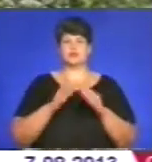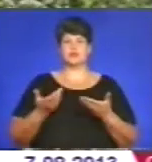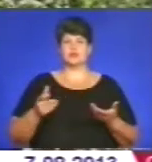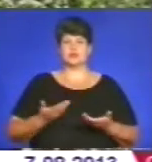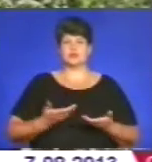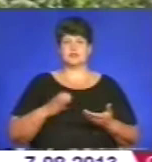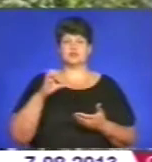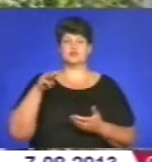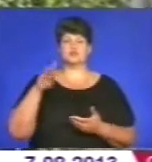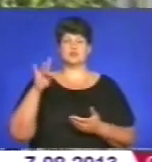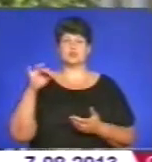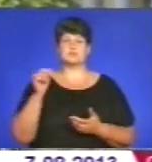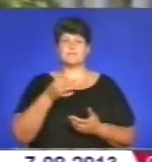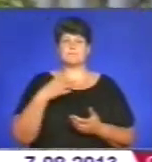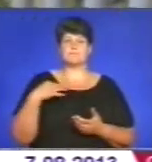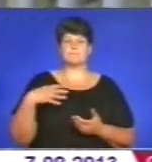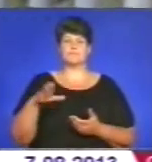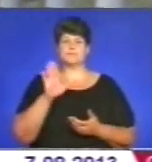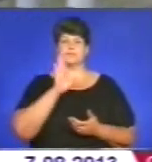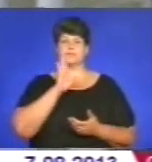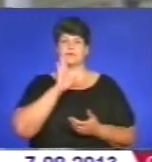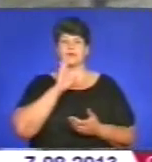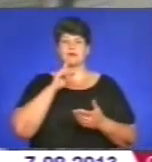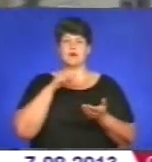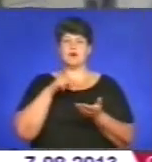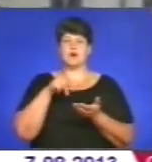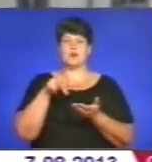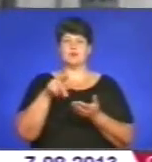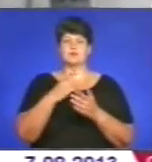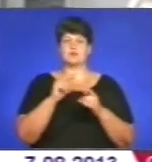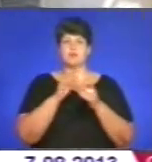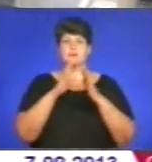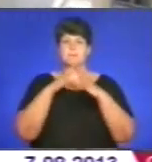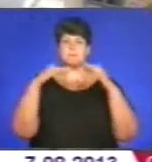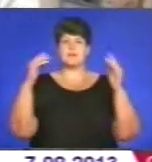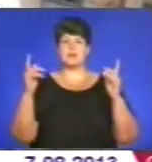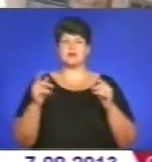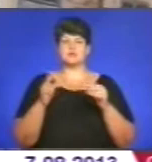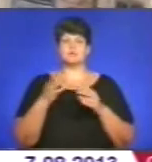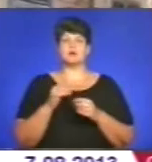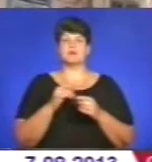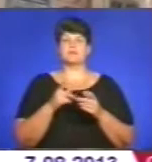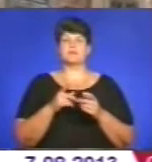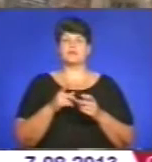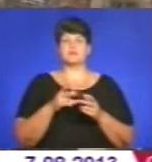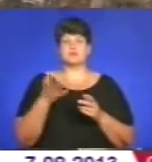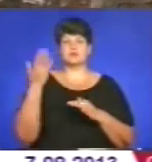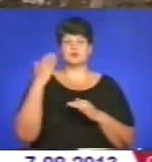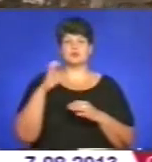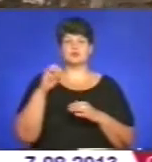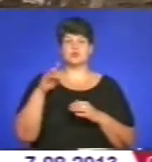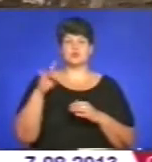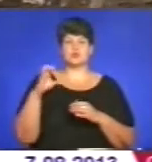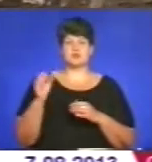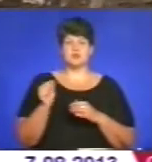про білу графиню, привід якої нібито бродить палацом. Споруду звели Магната Лянскоронський. Правнук доньки Миколи Струся